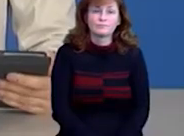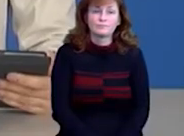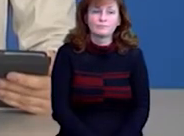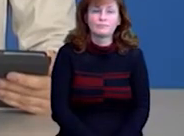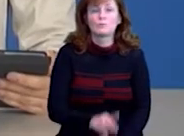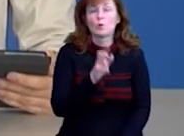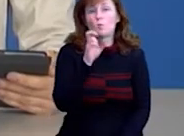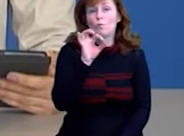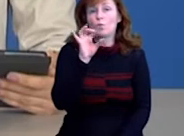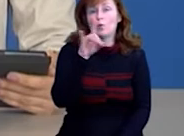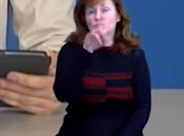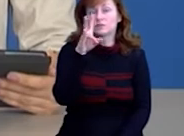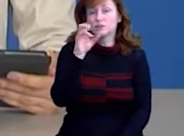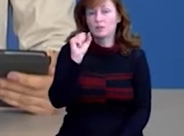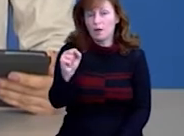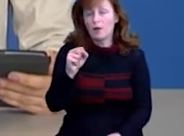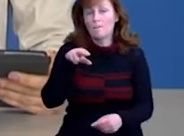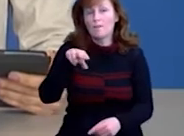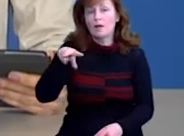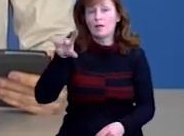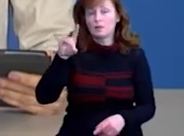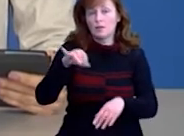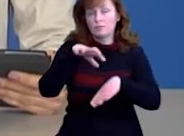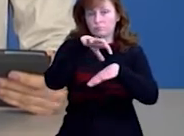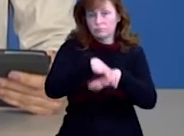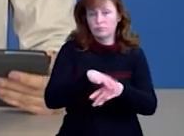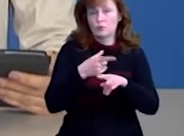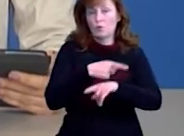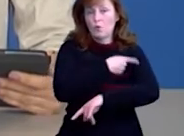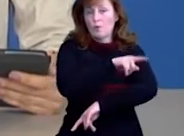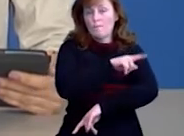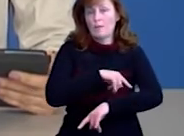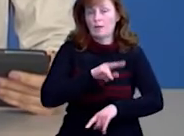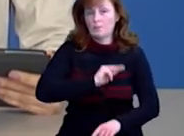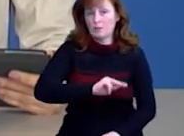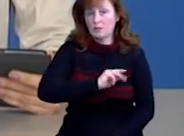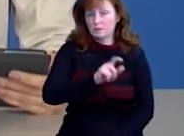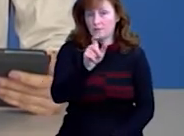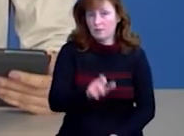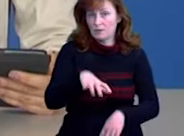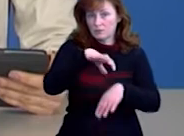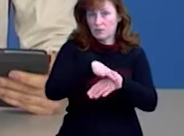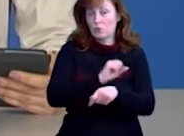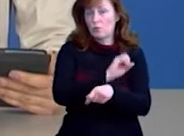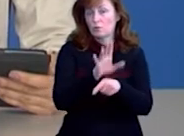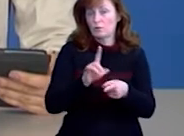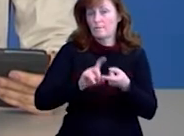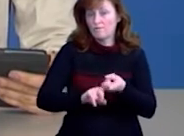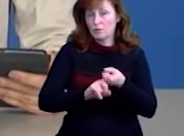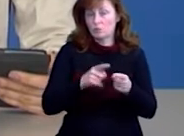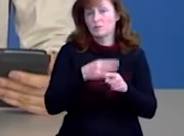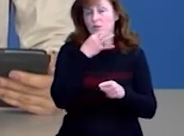Убор зній ПЛР-тестування підтвердило коронавірус у медпрацівниці. Про це сьогодні, 22 квітня, під час брифінгу,